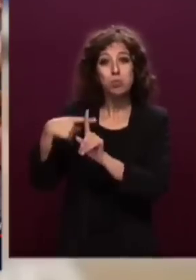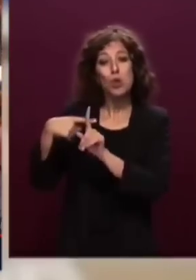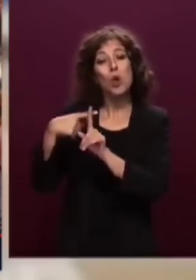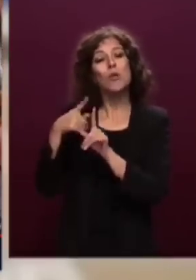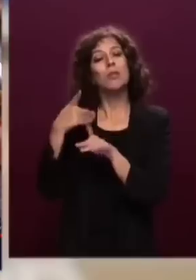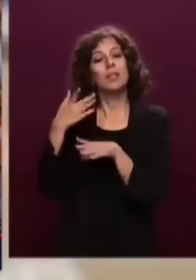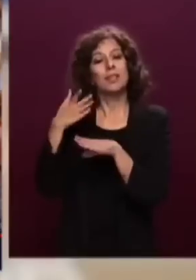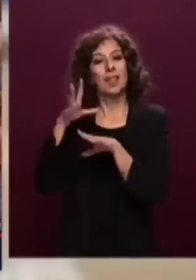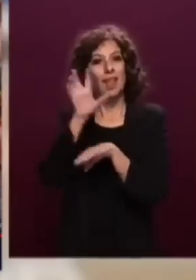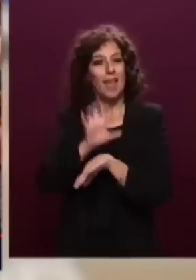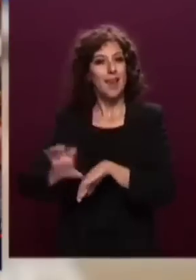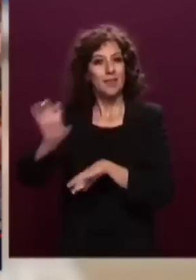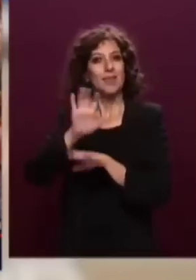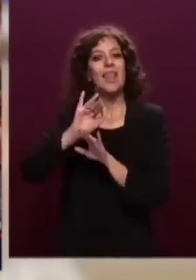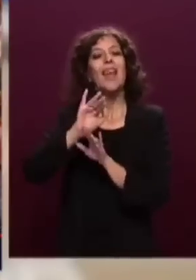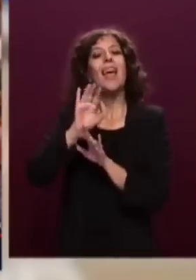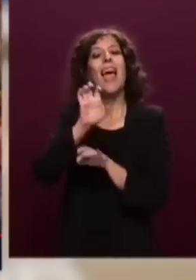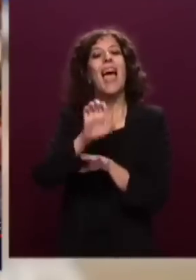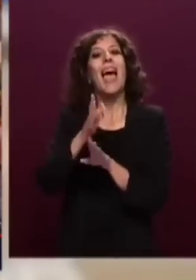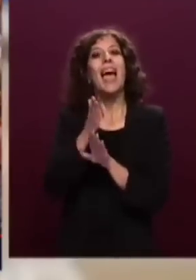queste lezioni.